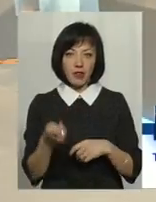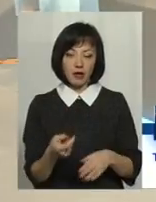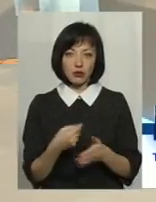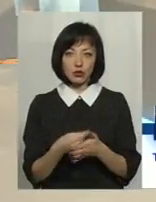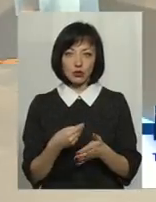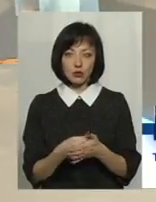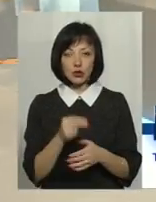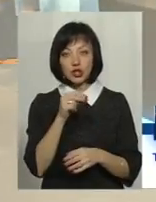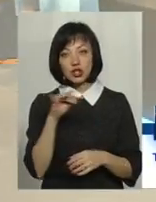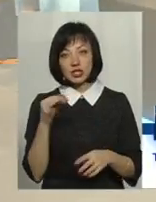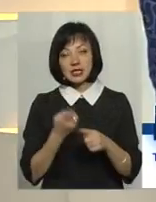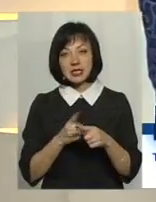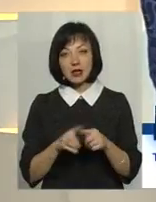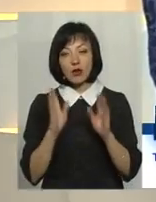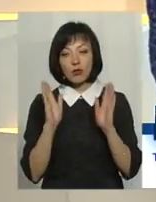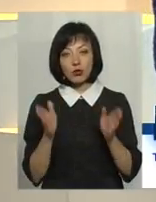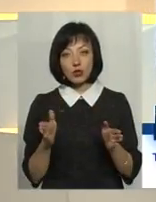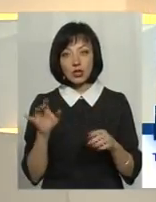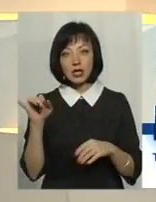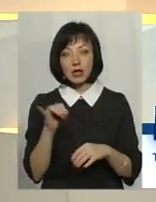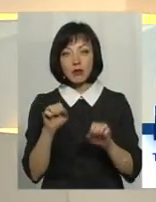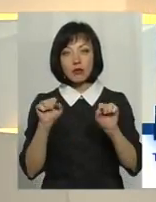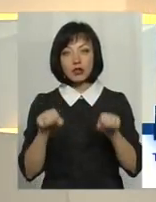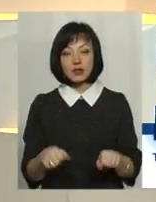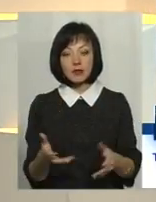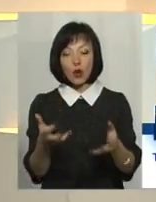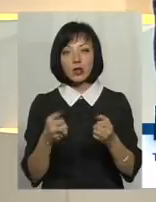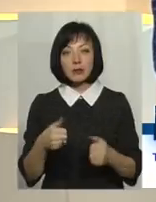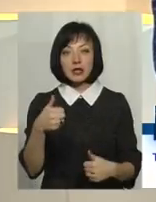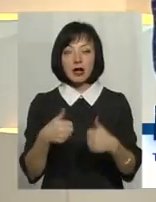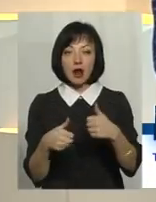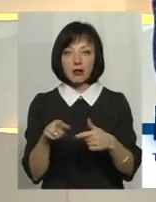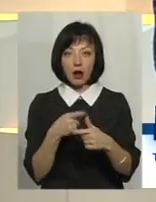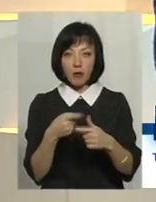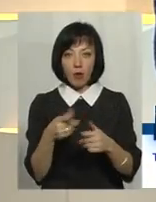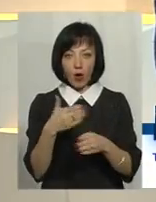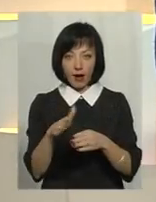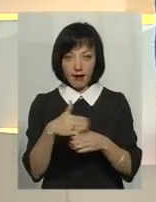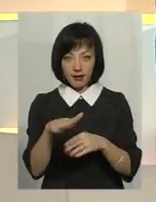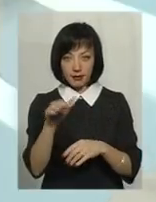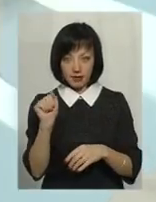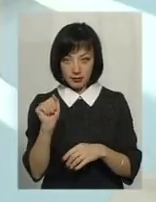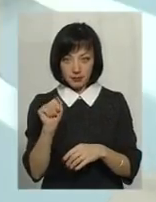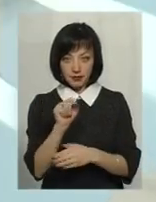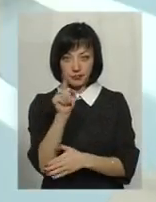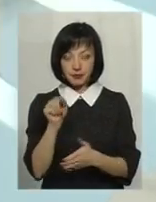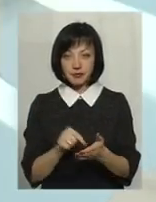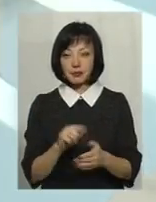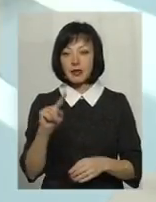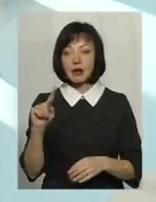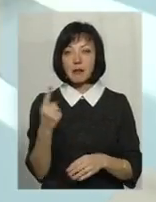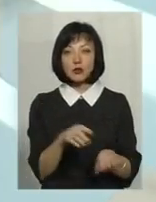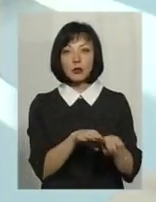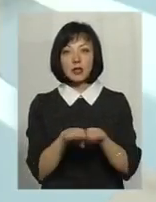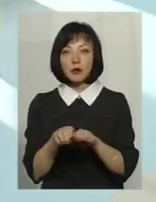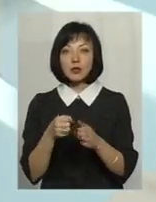Так. Чи це ще буде і можливість отримати грант або ж кредит, так? Значить, на першому етапі то, що планується на 2017